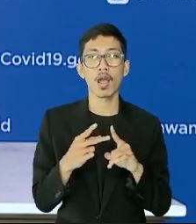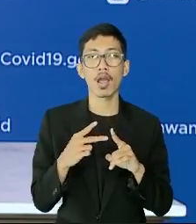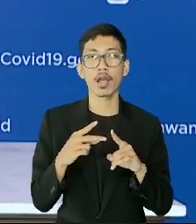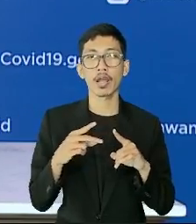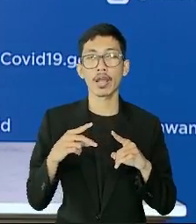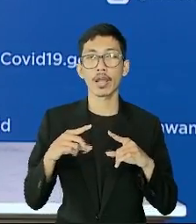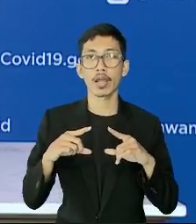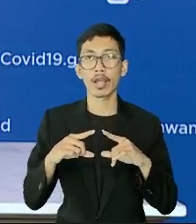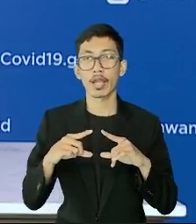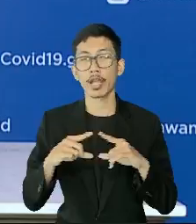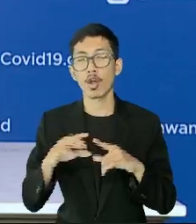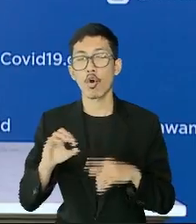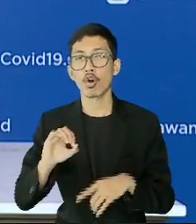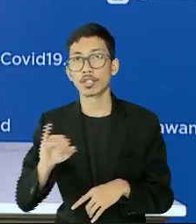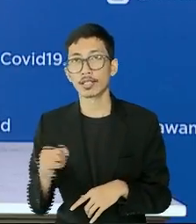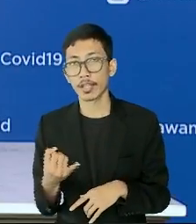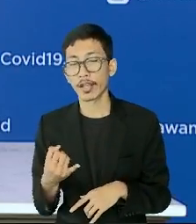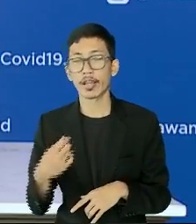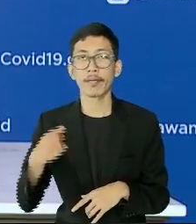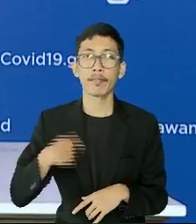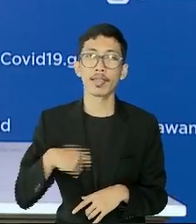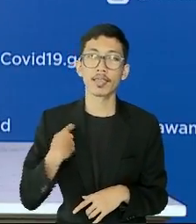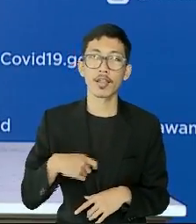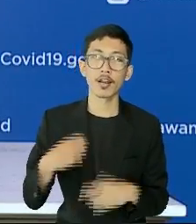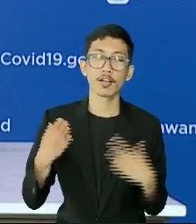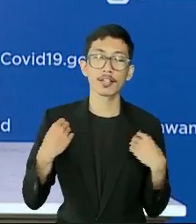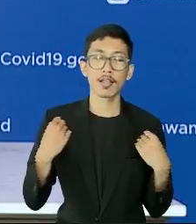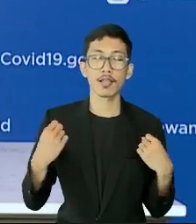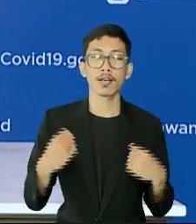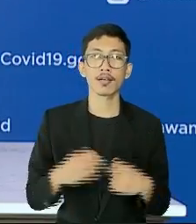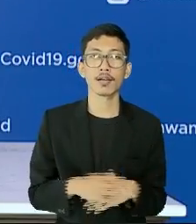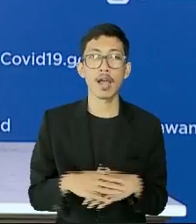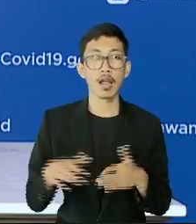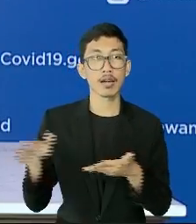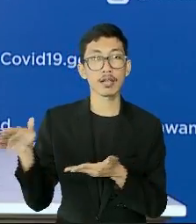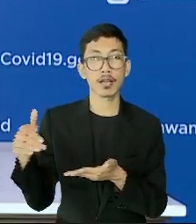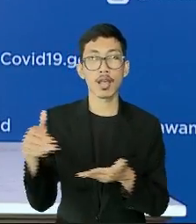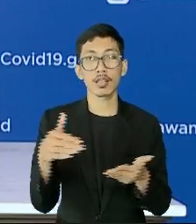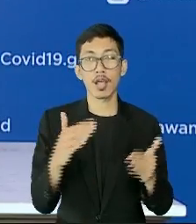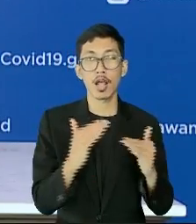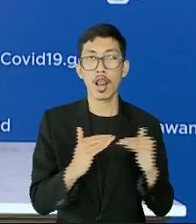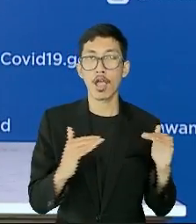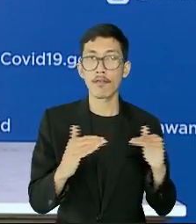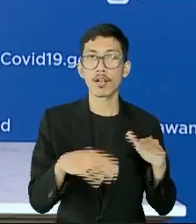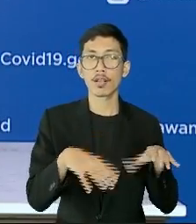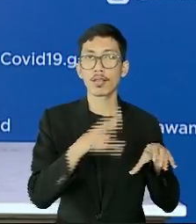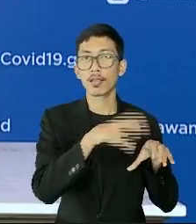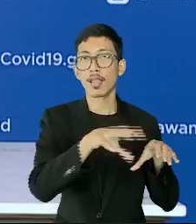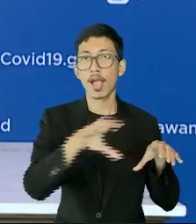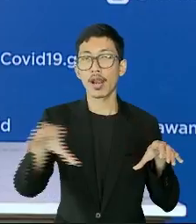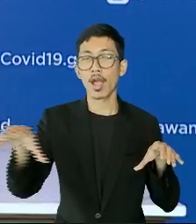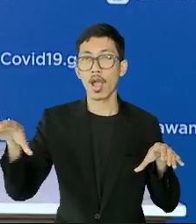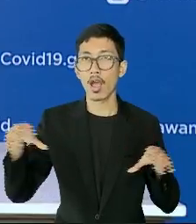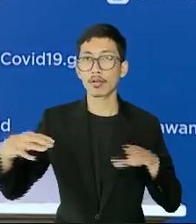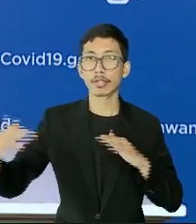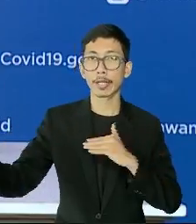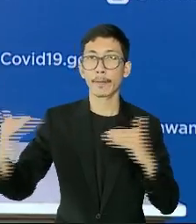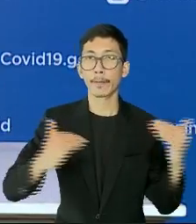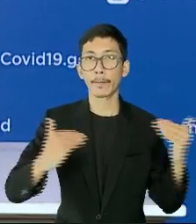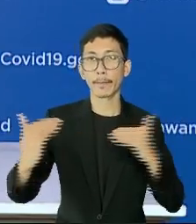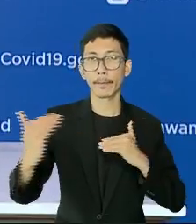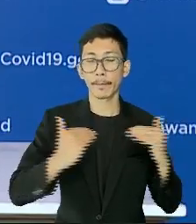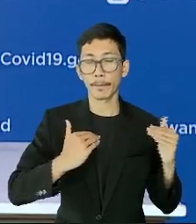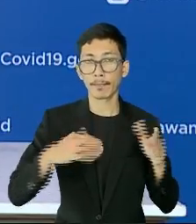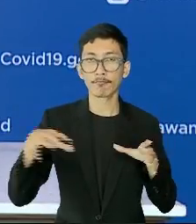Kesehatan. Dan hasil data level PPKM per kabupaten kota secara nasional dapat dipantau oleh